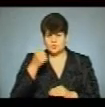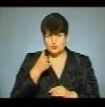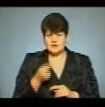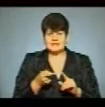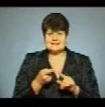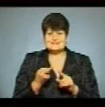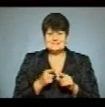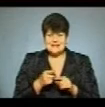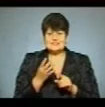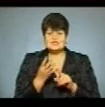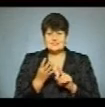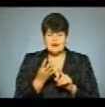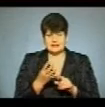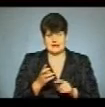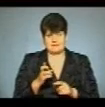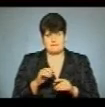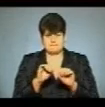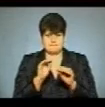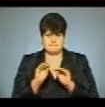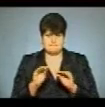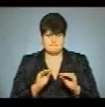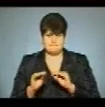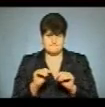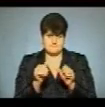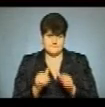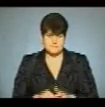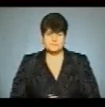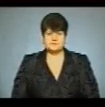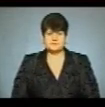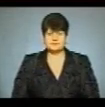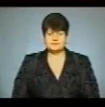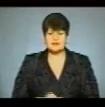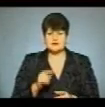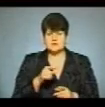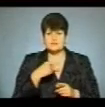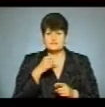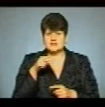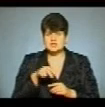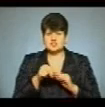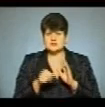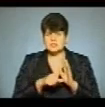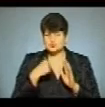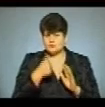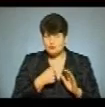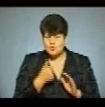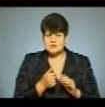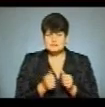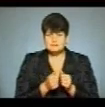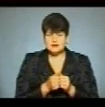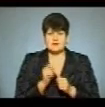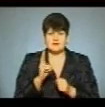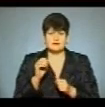четвертий бронзовий макет, повідомила голова Тернопільської міської просвіти Наталія Турчин. За її словами, у 2016 році поблизу